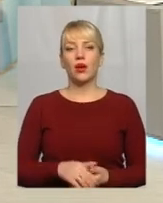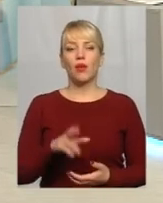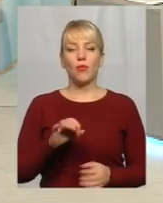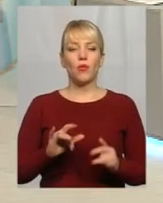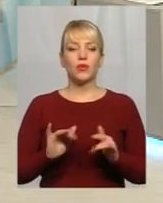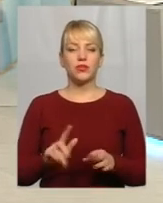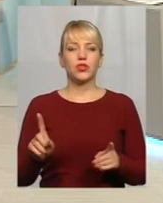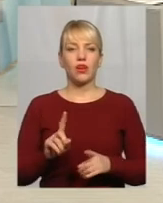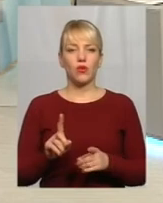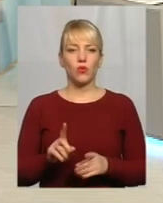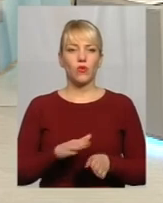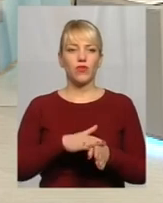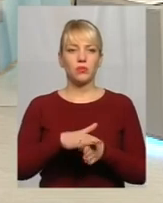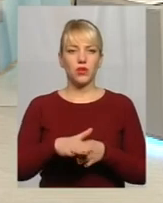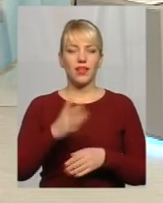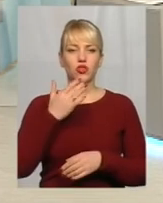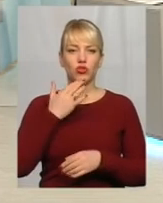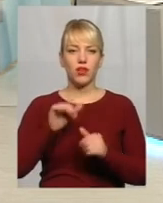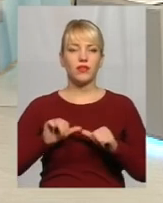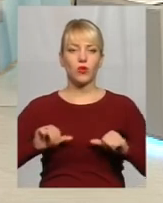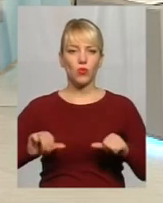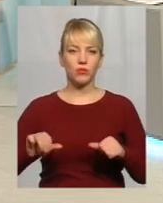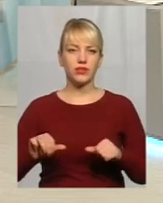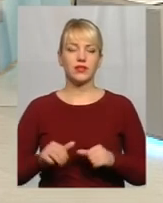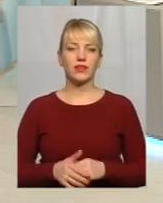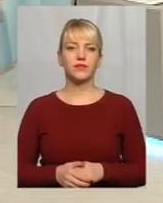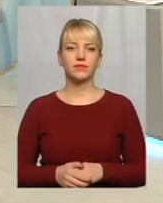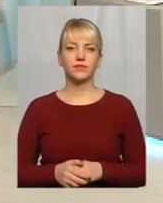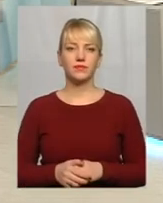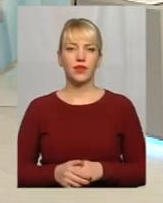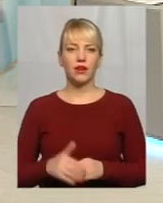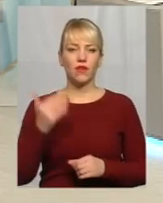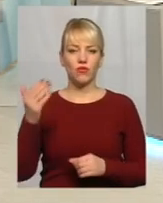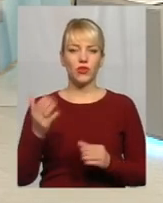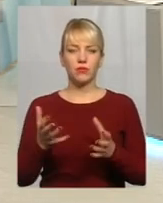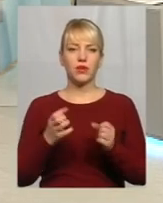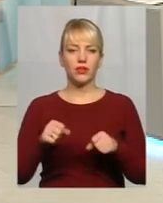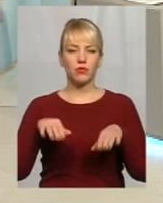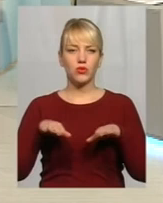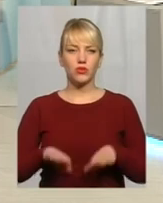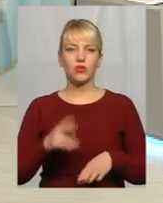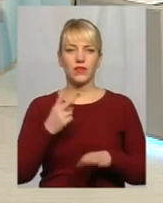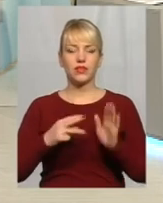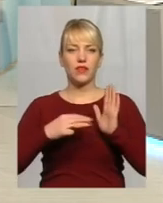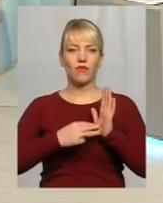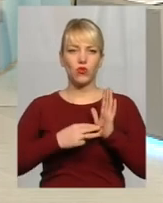яку витримала Нацкомісія, вони прийняли постанову 28